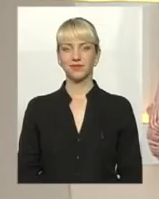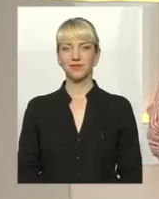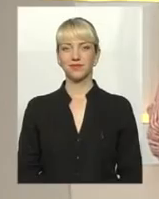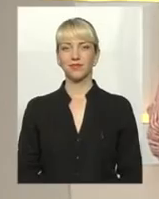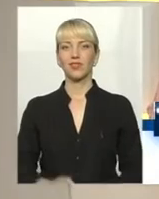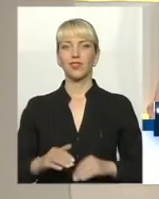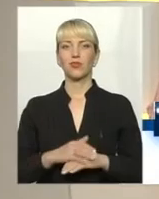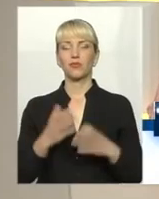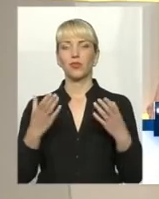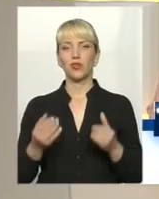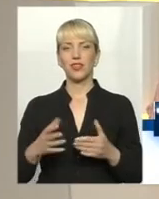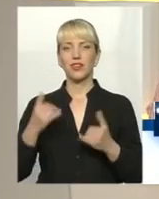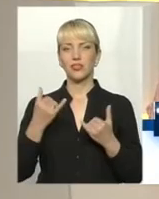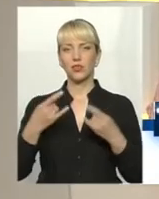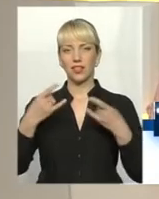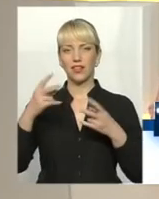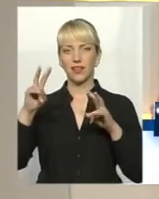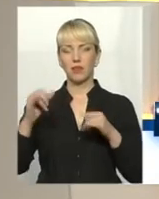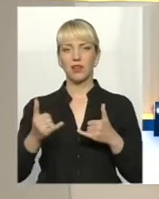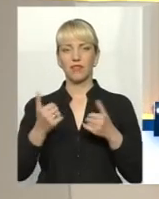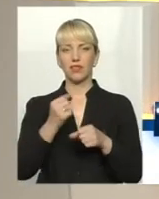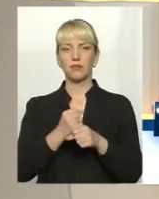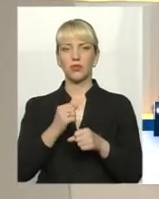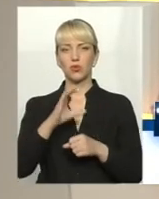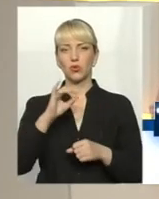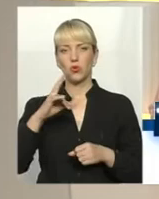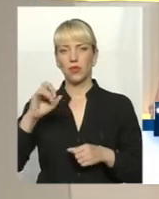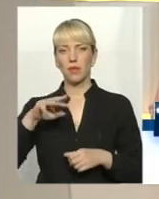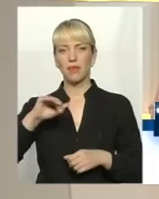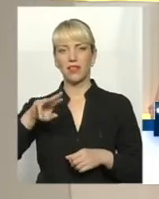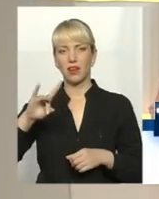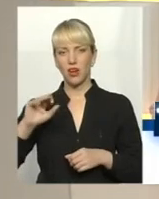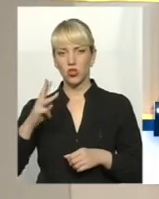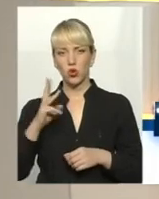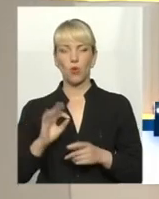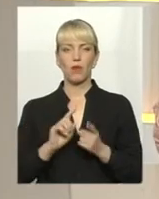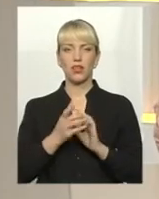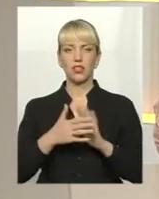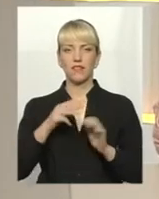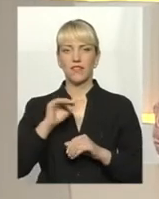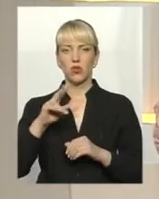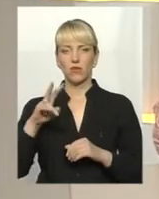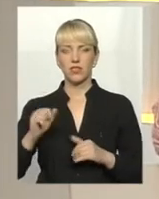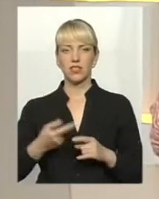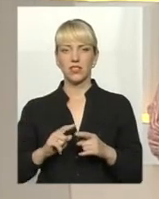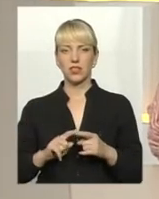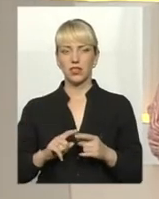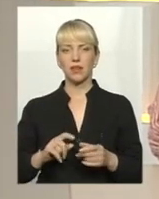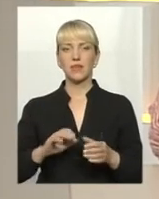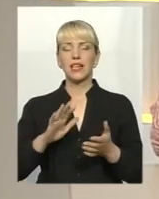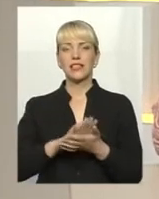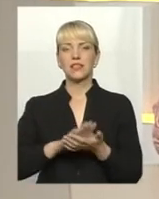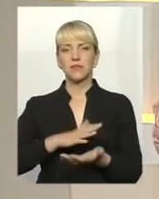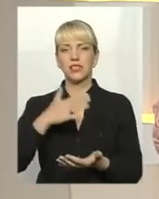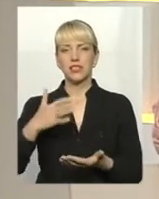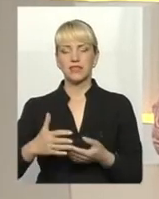Доброго дня! Сьогодні в ефірі теми. Для вас працює я, Юна Мітрашко, сурдопереклад Оксана Фіновська. Стихійні смітті звалища,